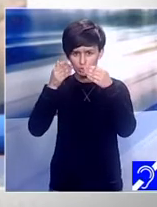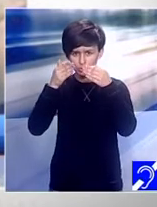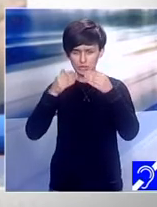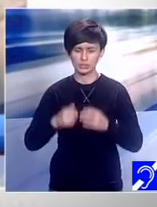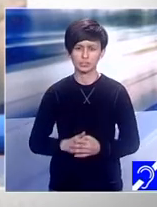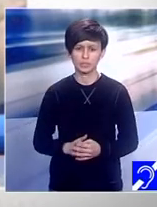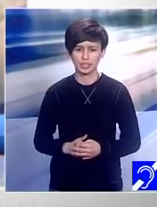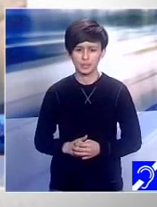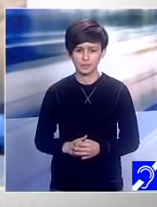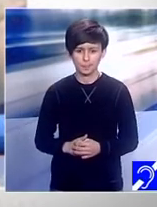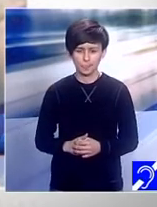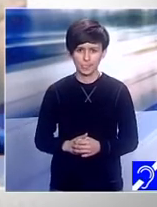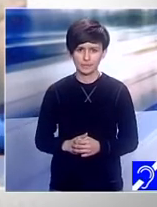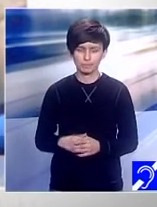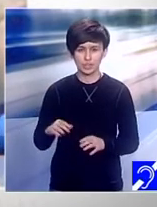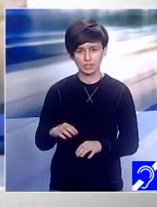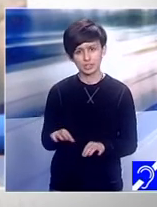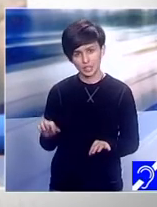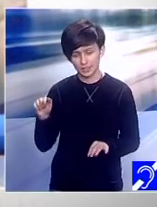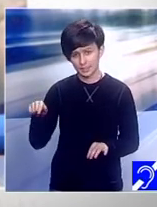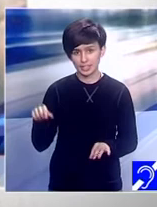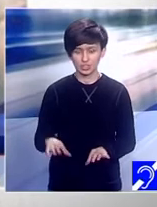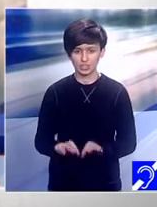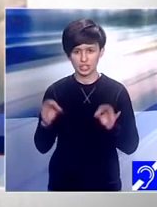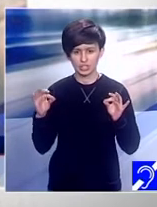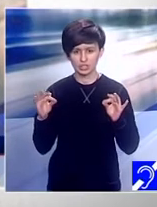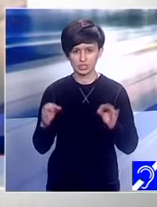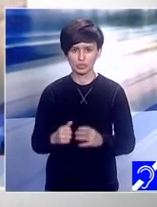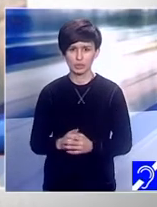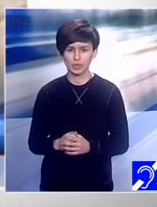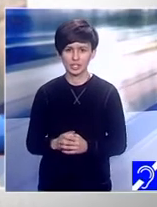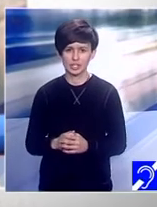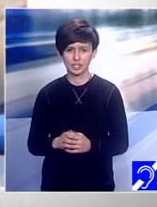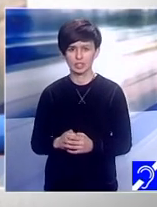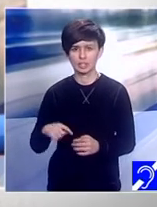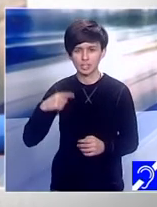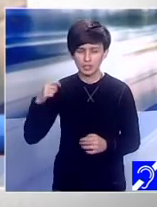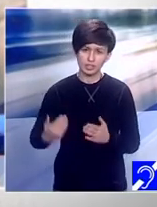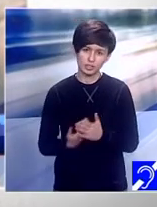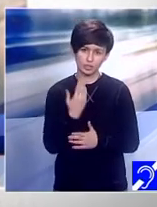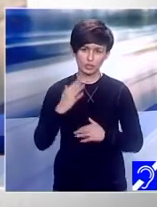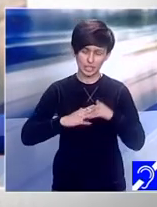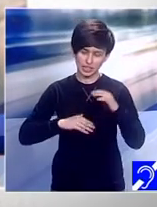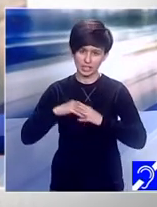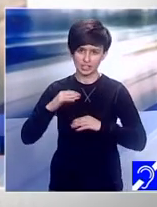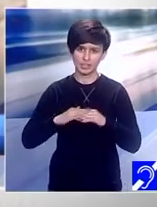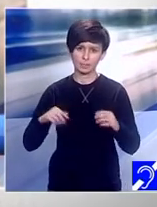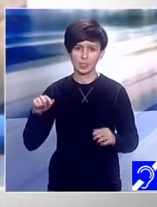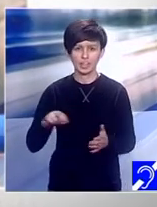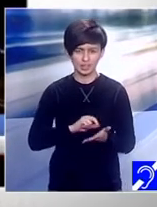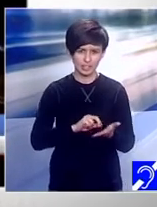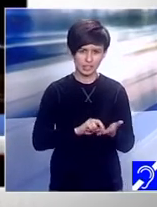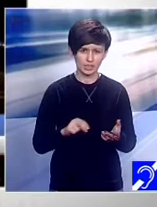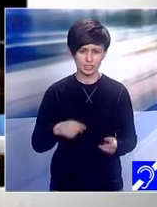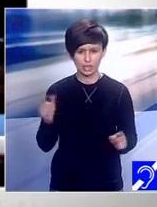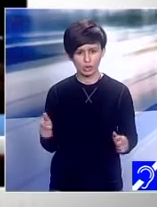în uitale lente. Mara spunea desiori că muzica este cea care a vindecat